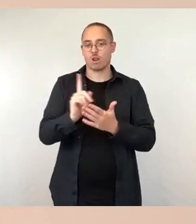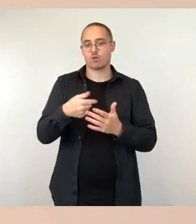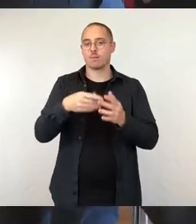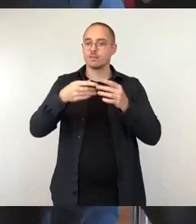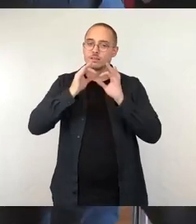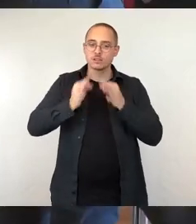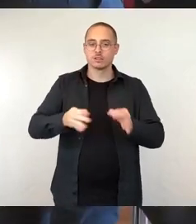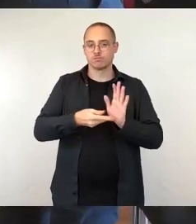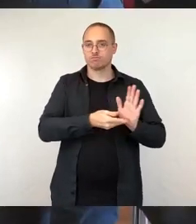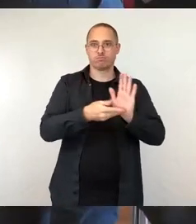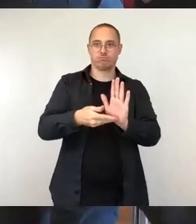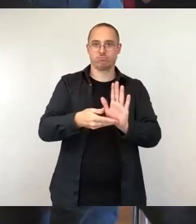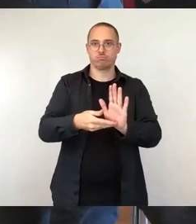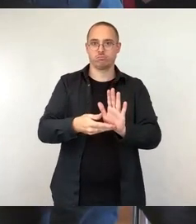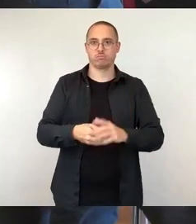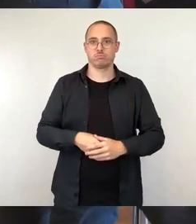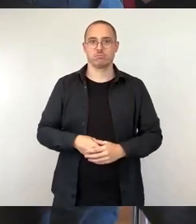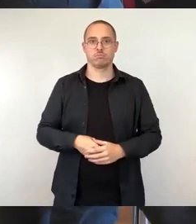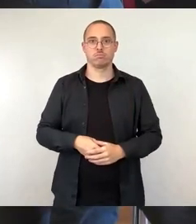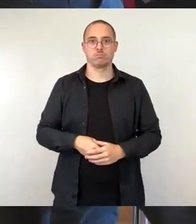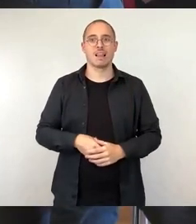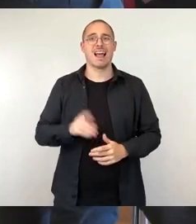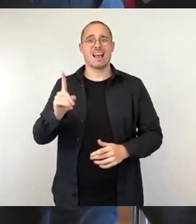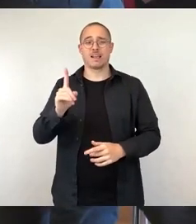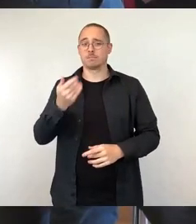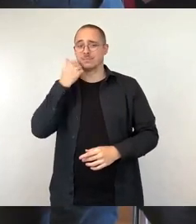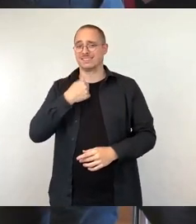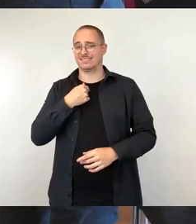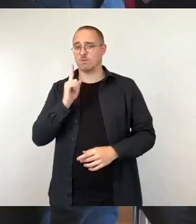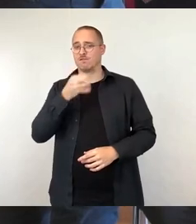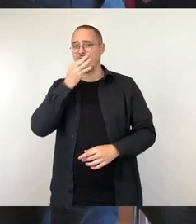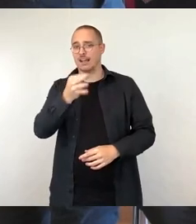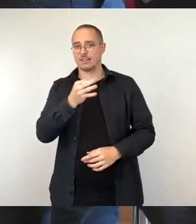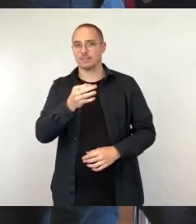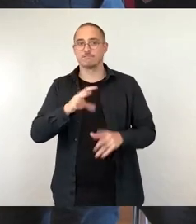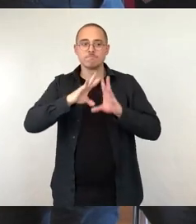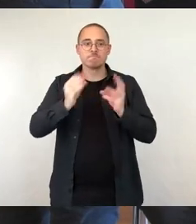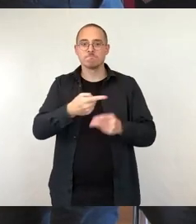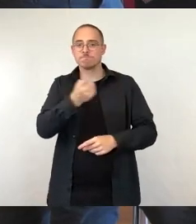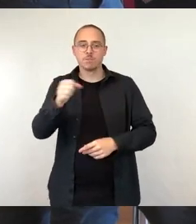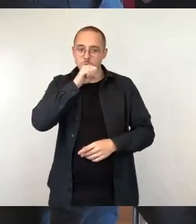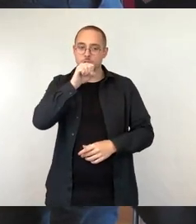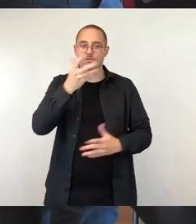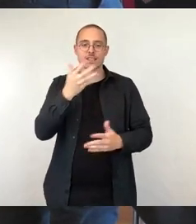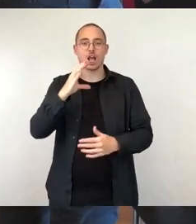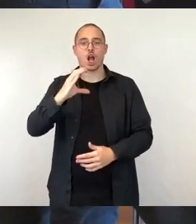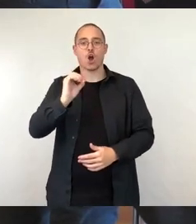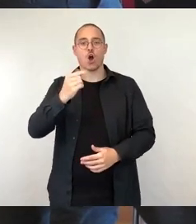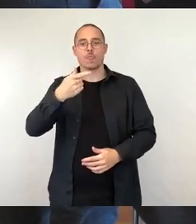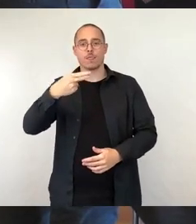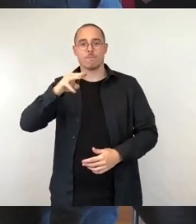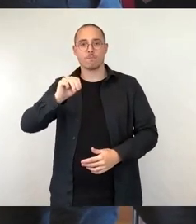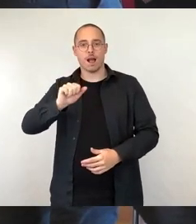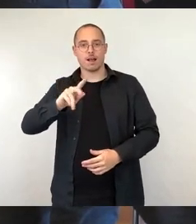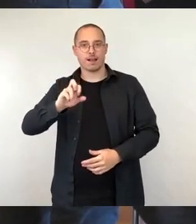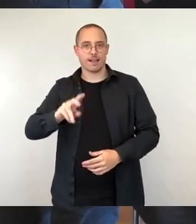Nachfrage, Bürgermeister? Die allseits beliebte Kottmarstraße, die ja hier auch schon Gegenstand war im Ausschuss, ich glaube schon